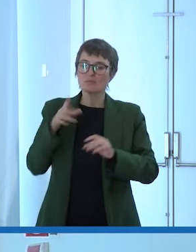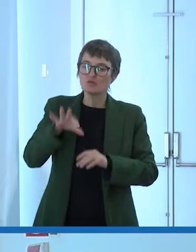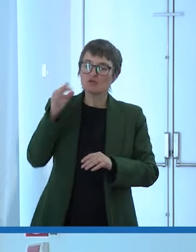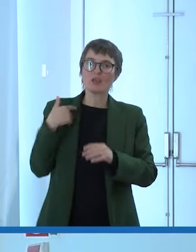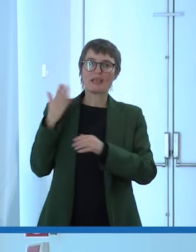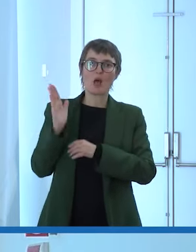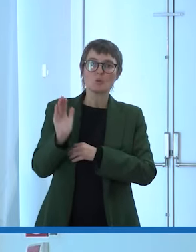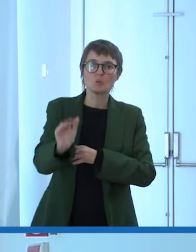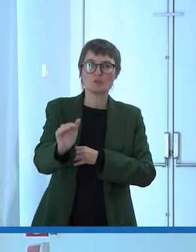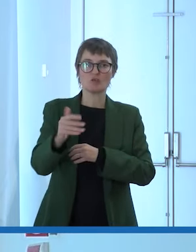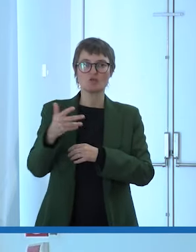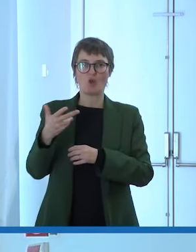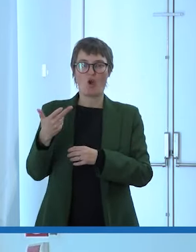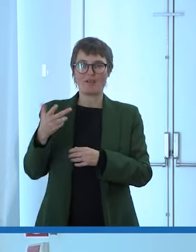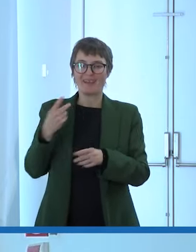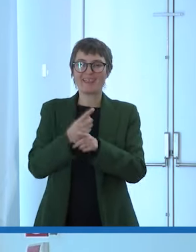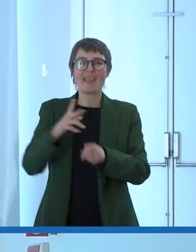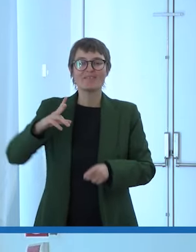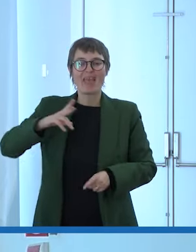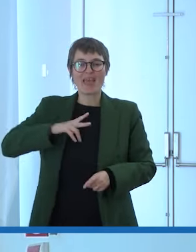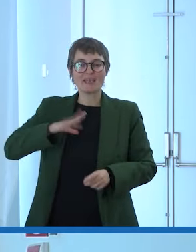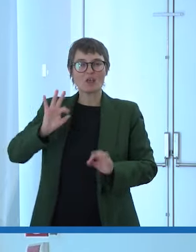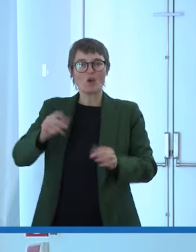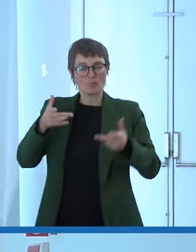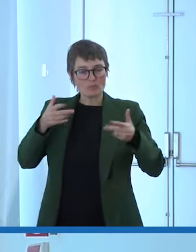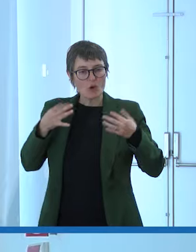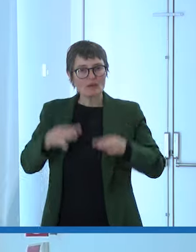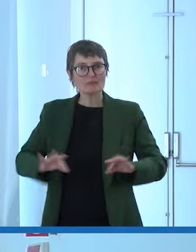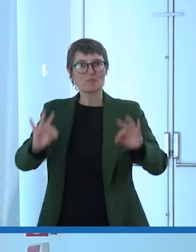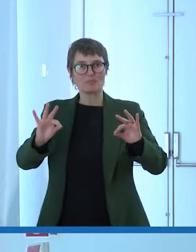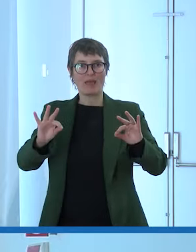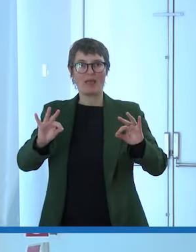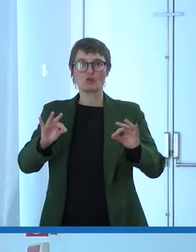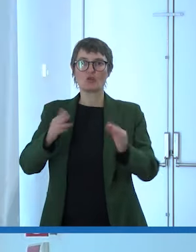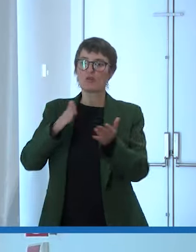rispetto e stima possiamo far partire il video